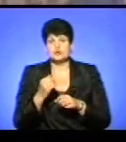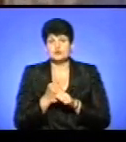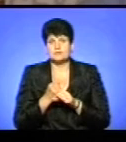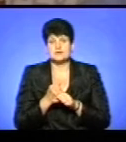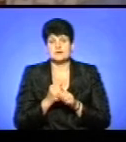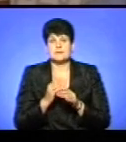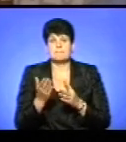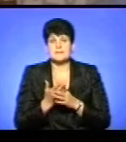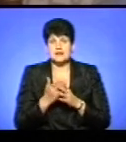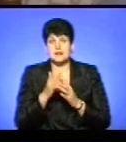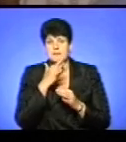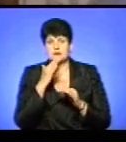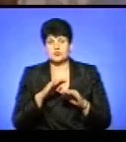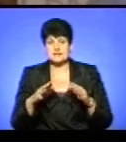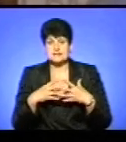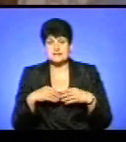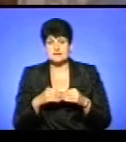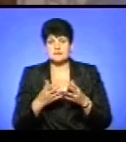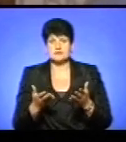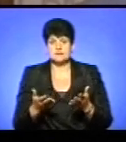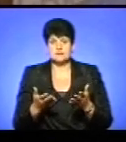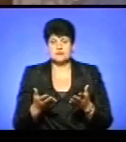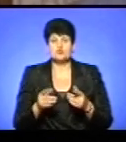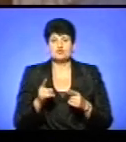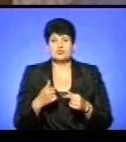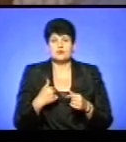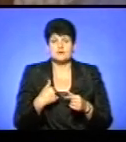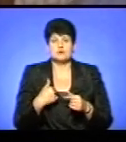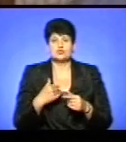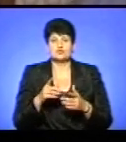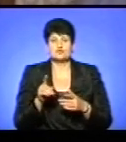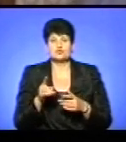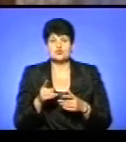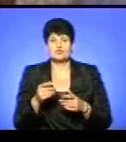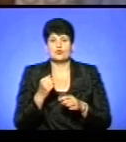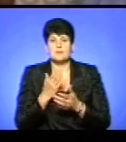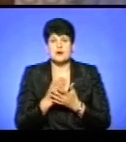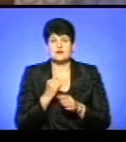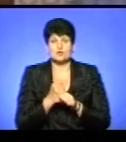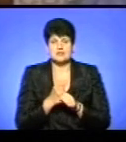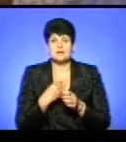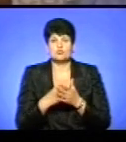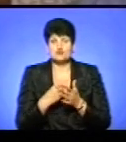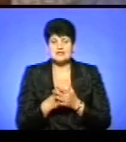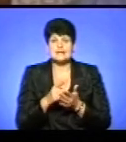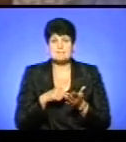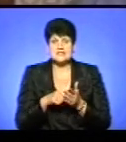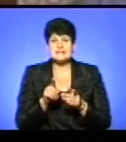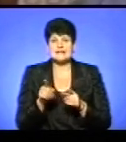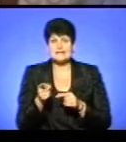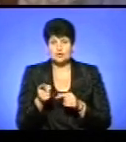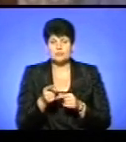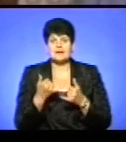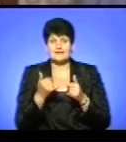дітним сім'ям, ще іншим паном? Чиї пільги мають бути зроблені? Чому має робити пільги бюджет міста Тернополя для